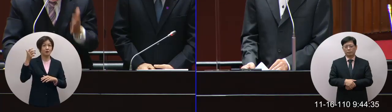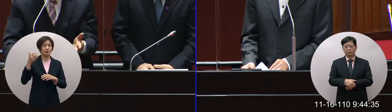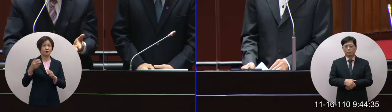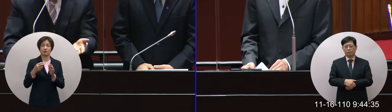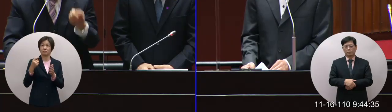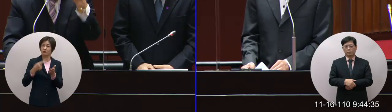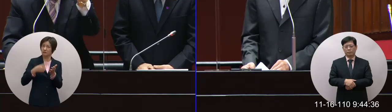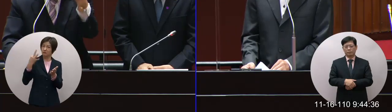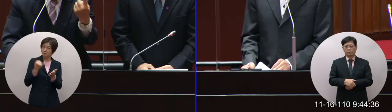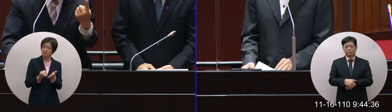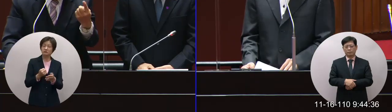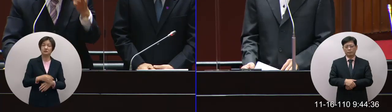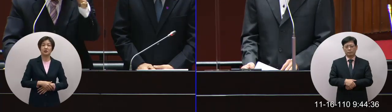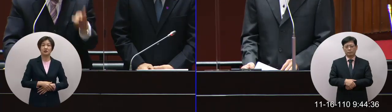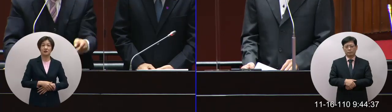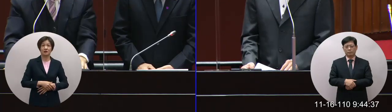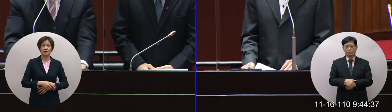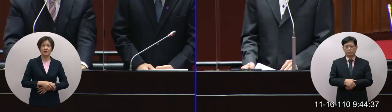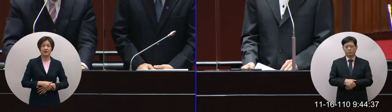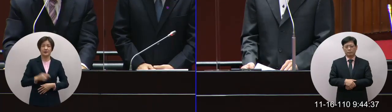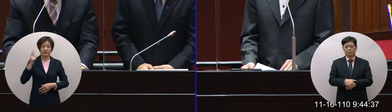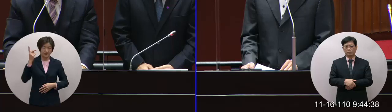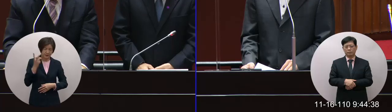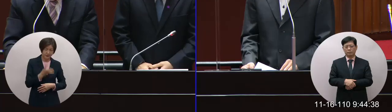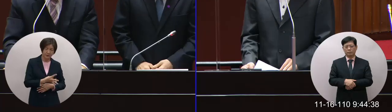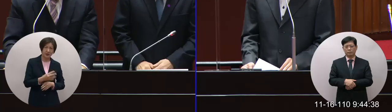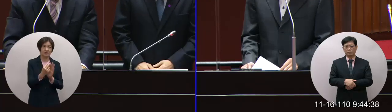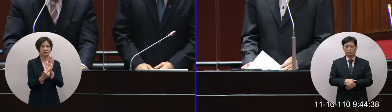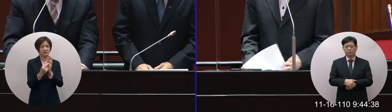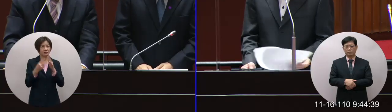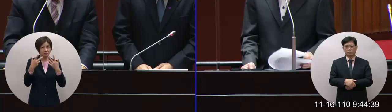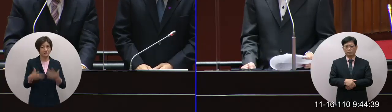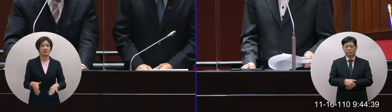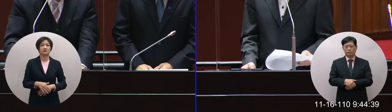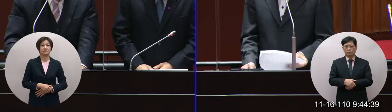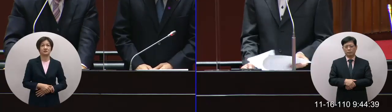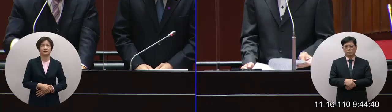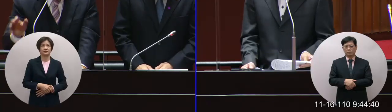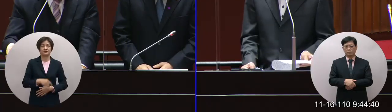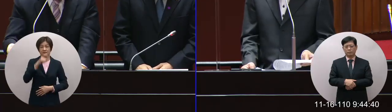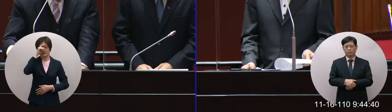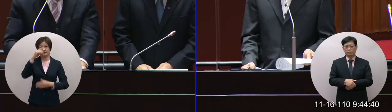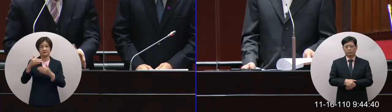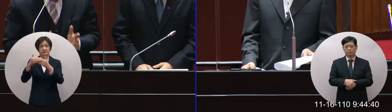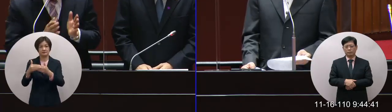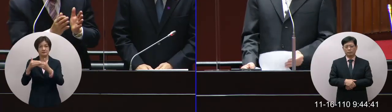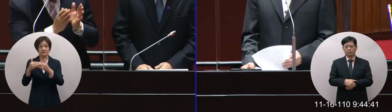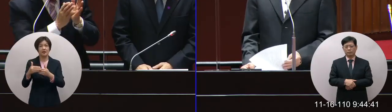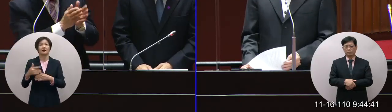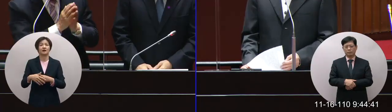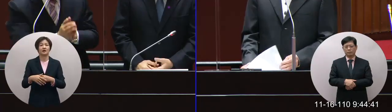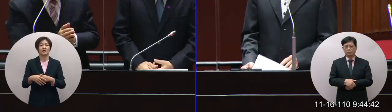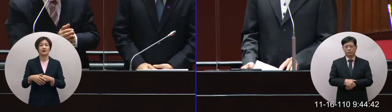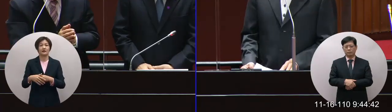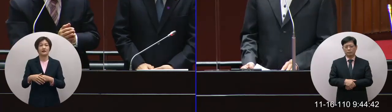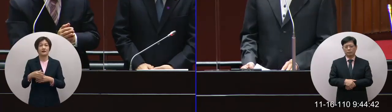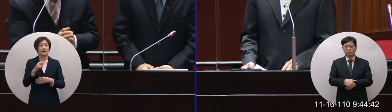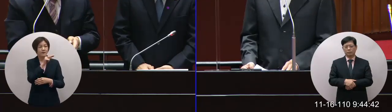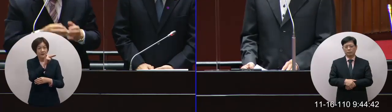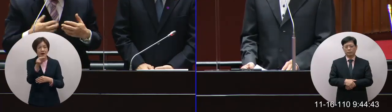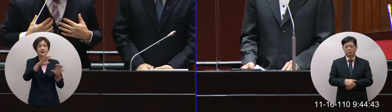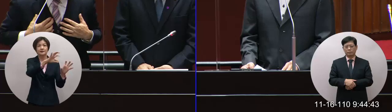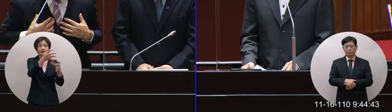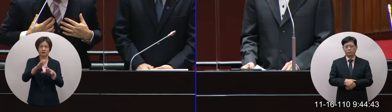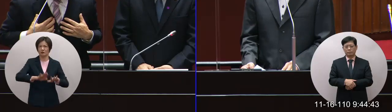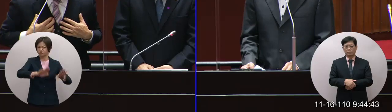開表示而且不是一次一再表示我們也希望中國注意到世界是向前走